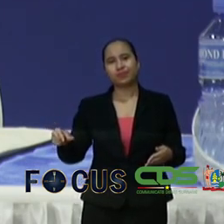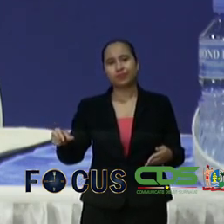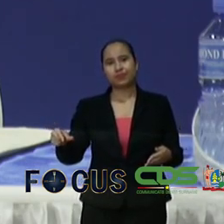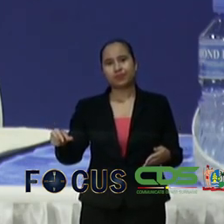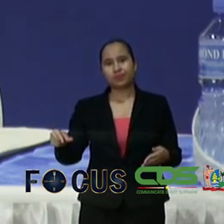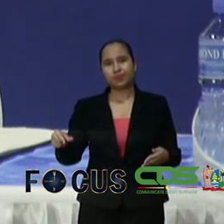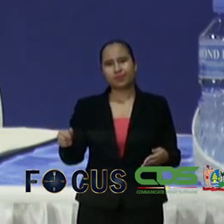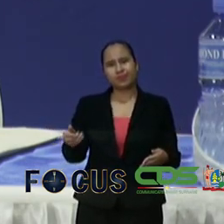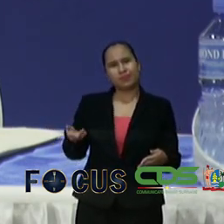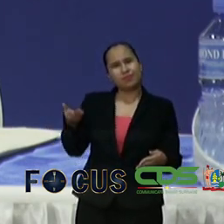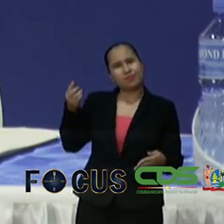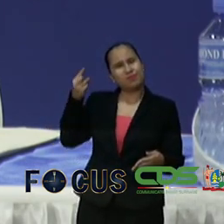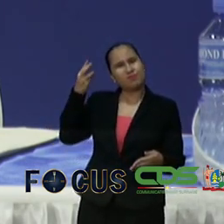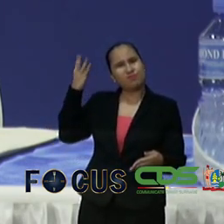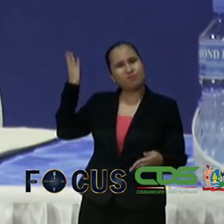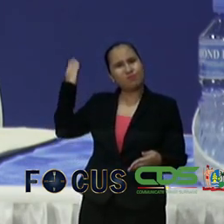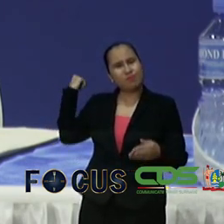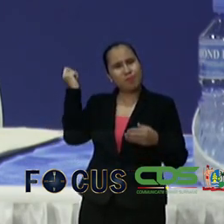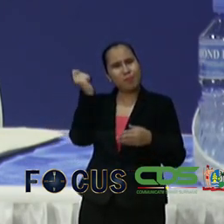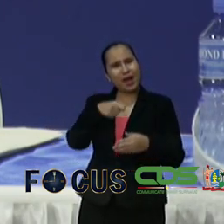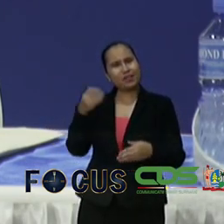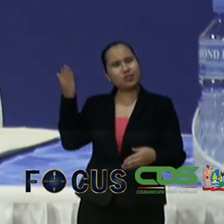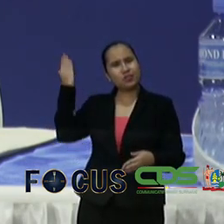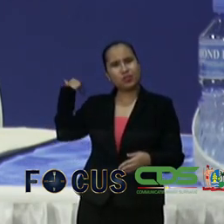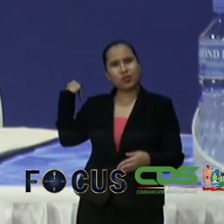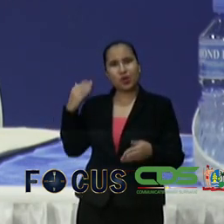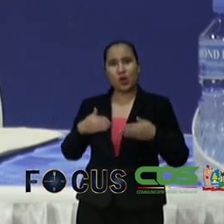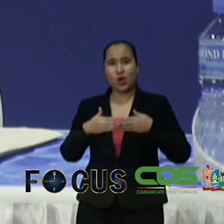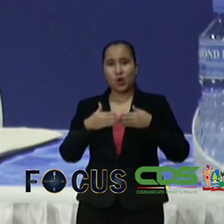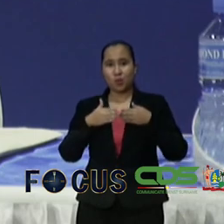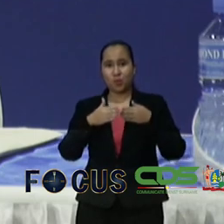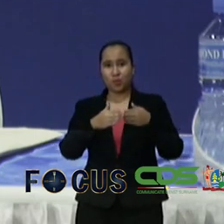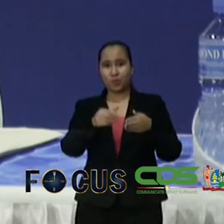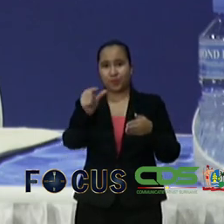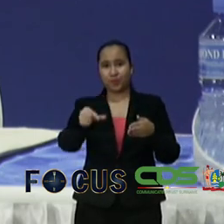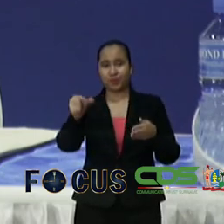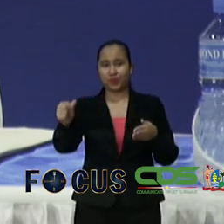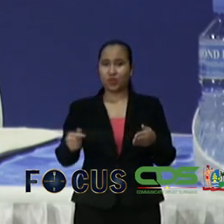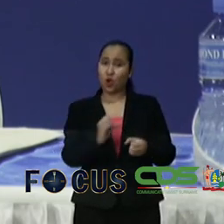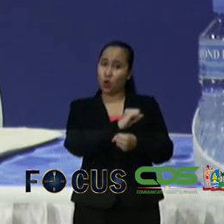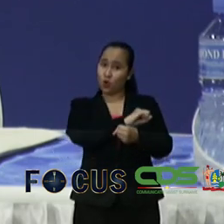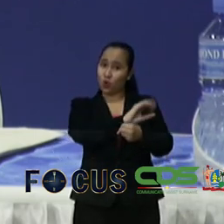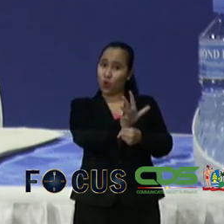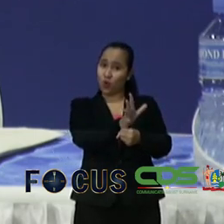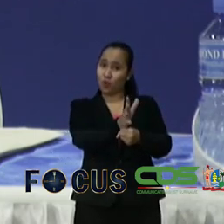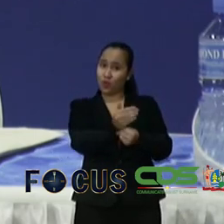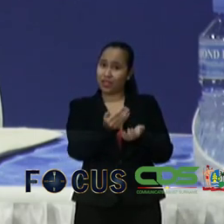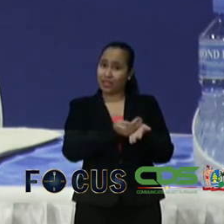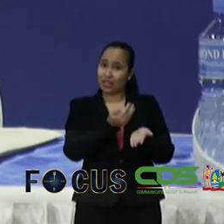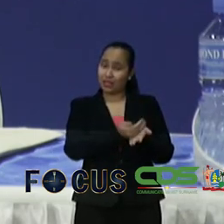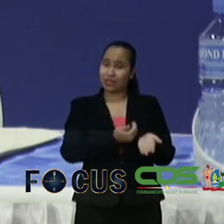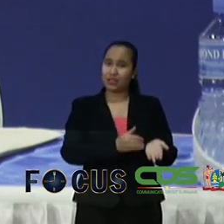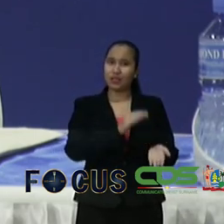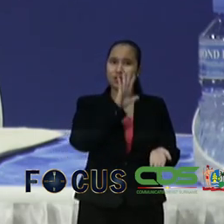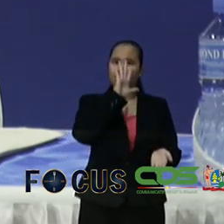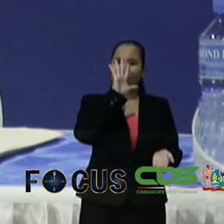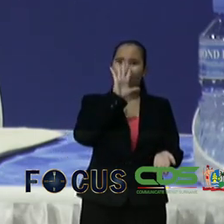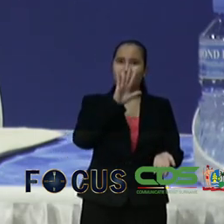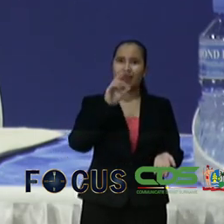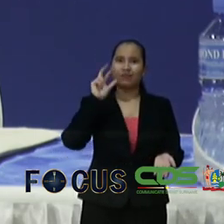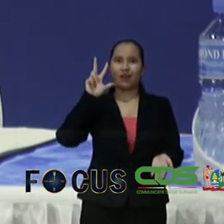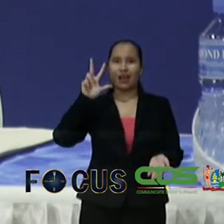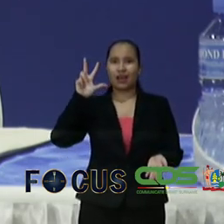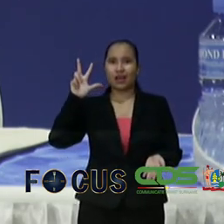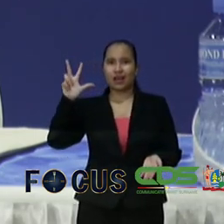naar een aantal maanden terug waarbij de boothouders als COVID compensatie hebben gehad 5.880 per